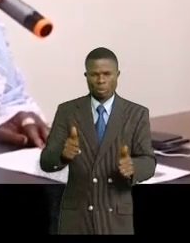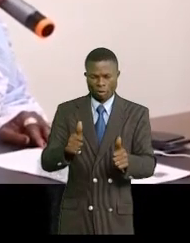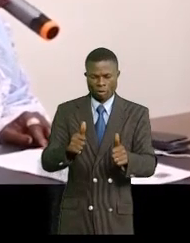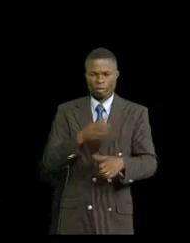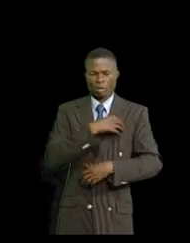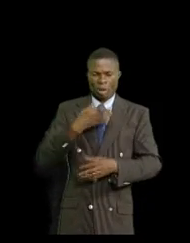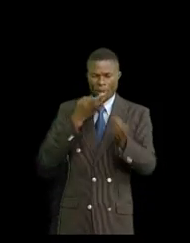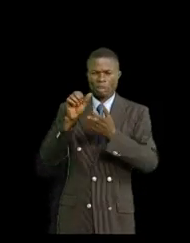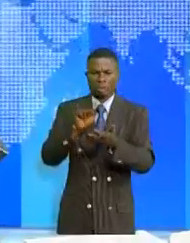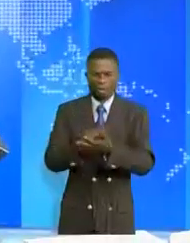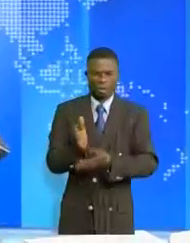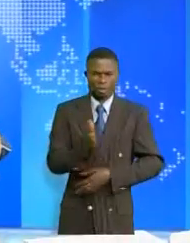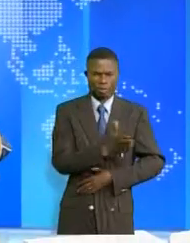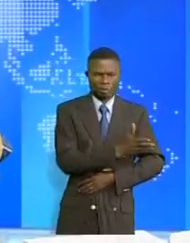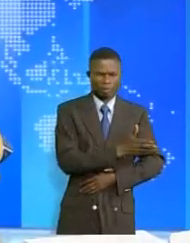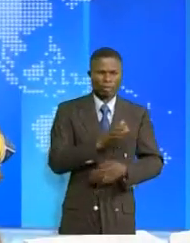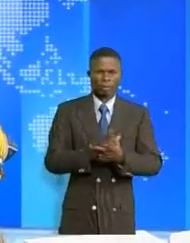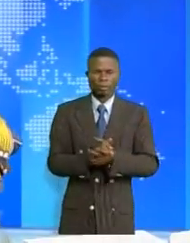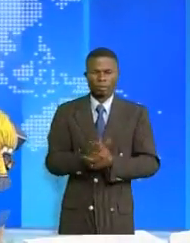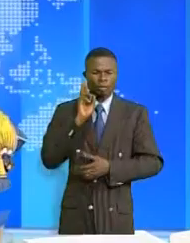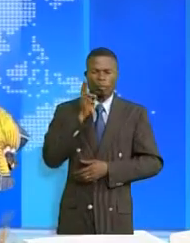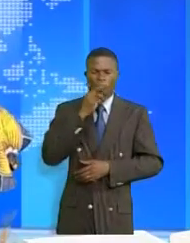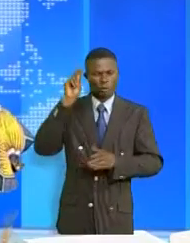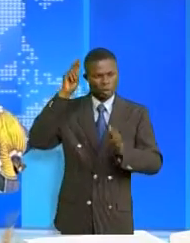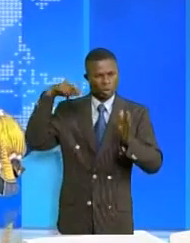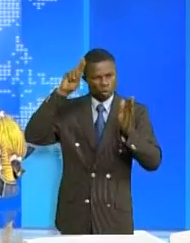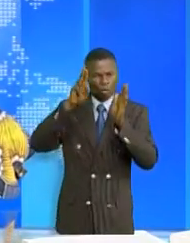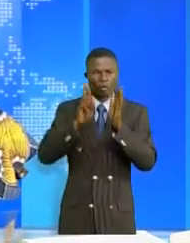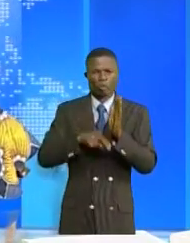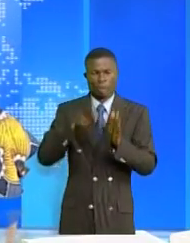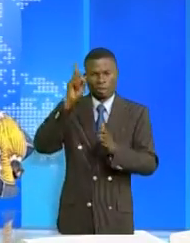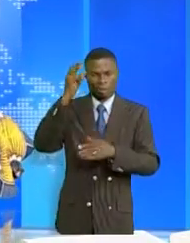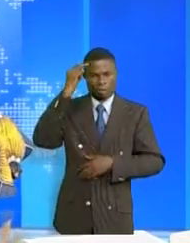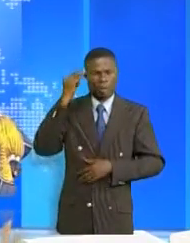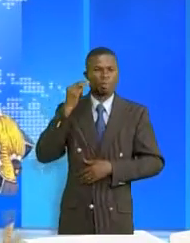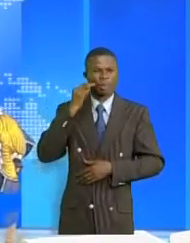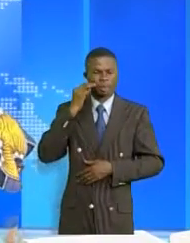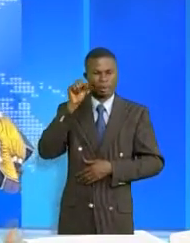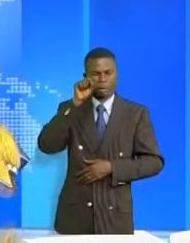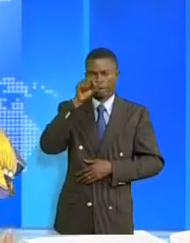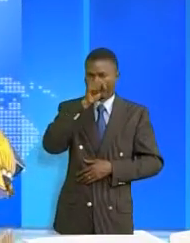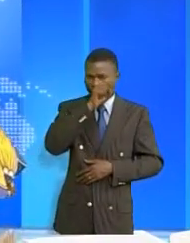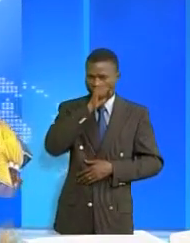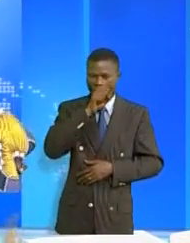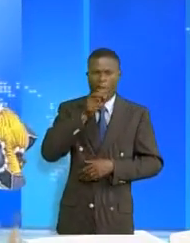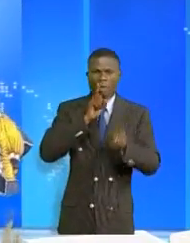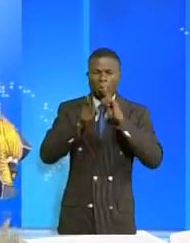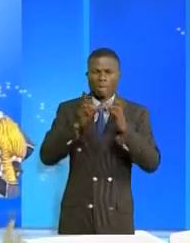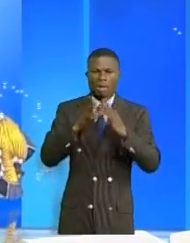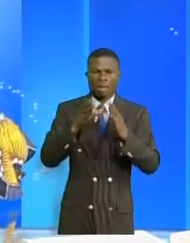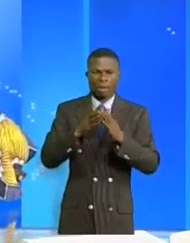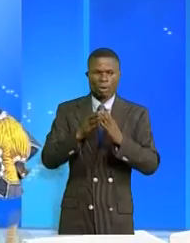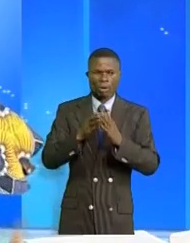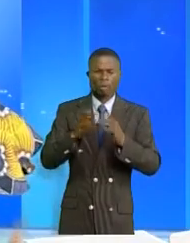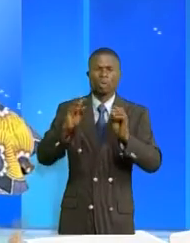à ses hôtes. À l'hôtel du gouvernement, le Premier ministre Jean-Michel Samalou Kondé s'est entretenu avec une